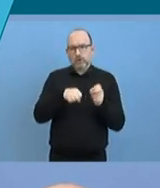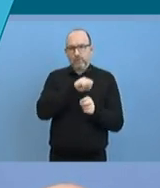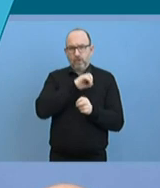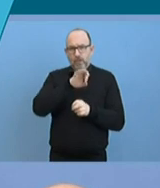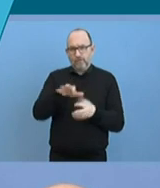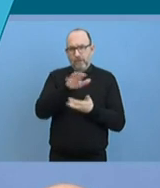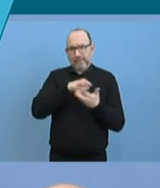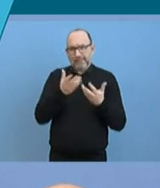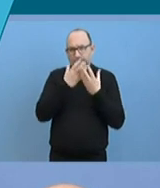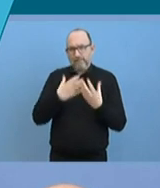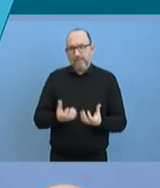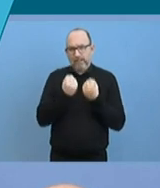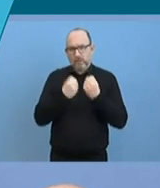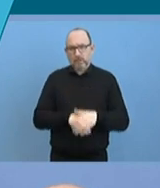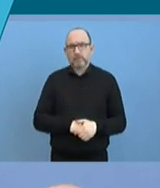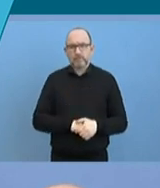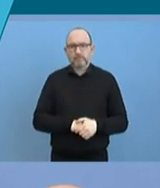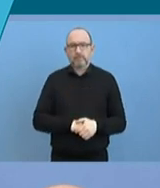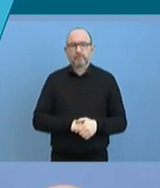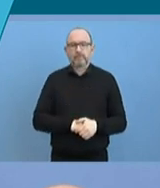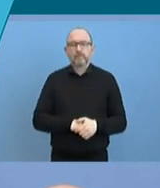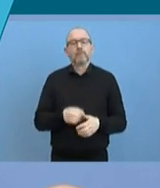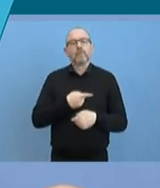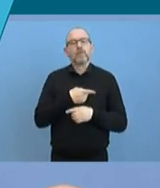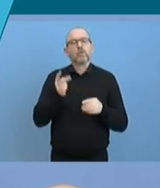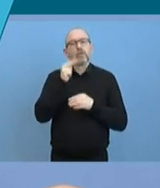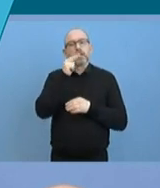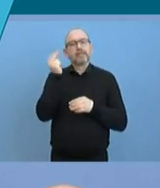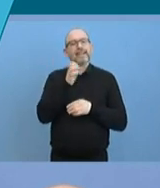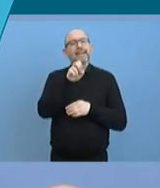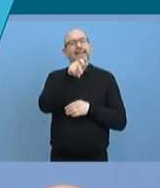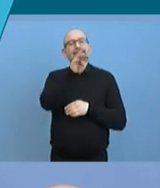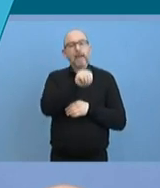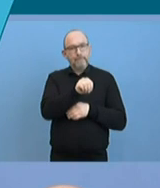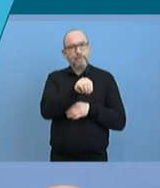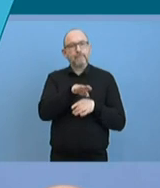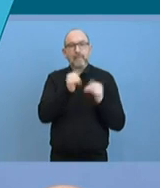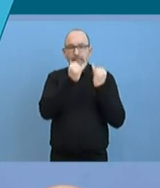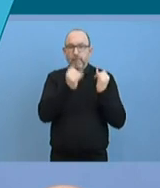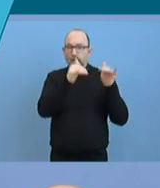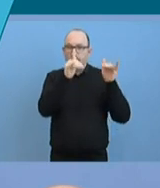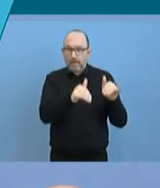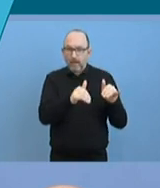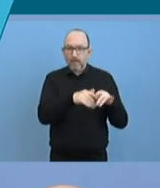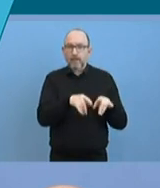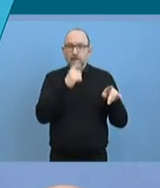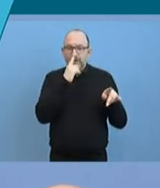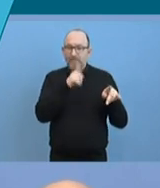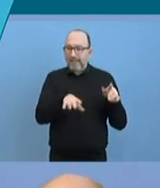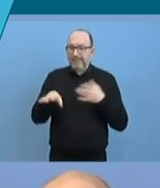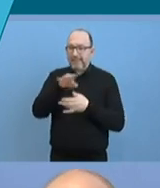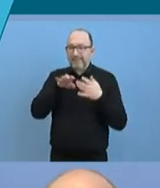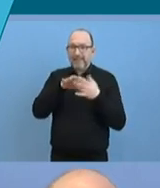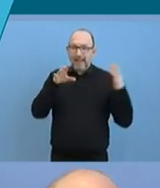erforderlich sind. Aus unserer Sicht steht der ESM dort als Instrument zur Verfügung, um kraftvoll gegen die Krise